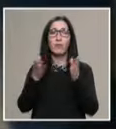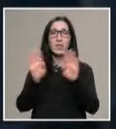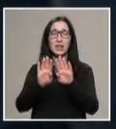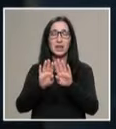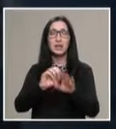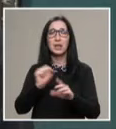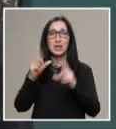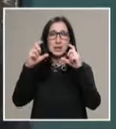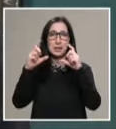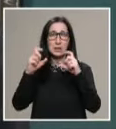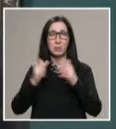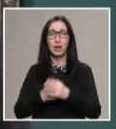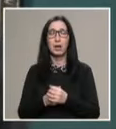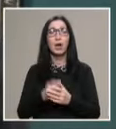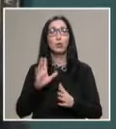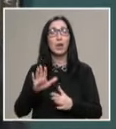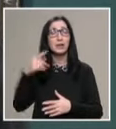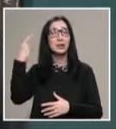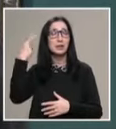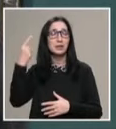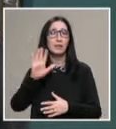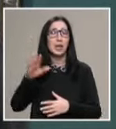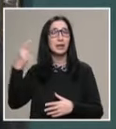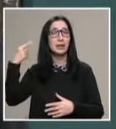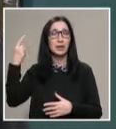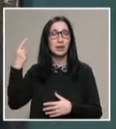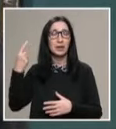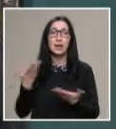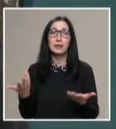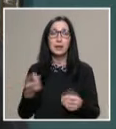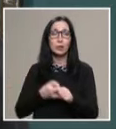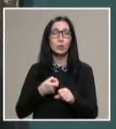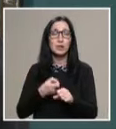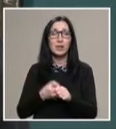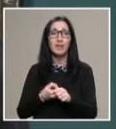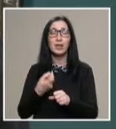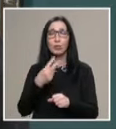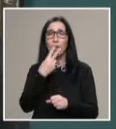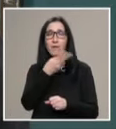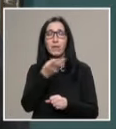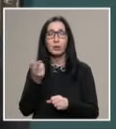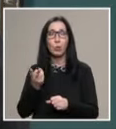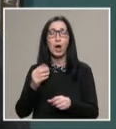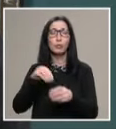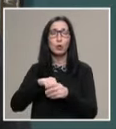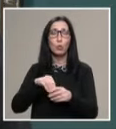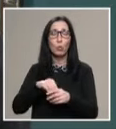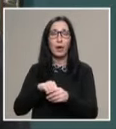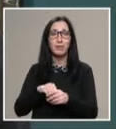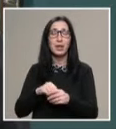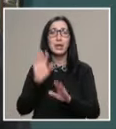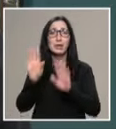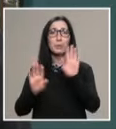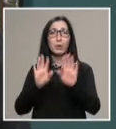приятно изнадан бях от тяхната инициатива, от тяхната идея, тъй като създаването на виртуално и добавена реалност или